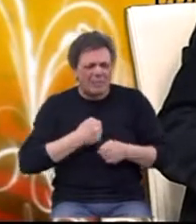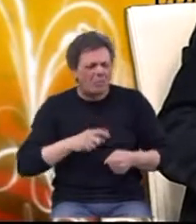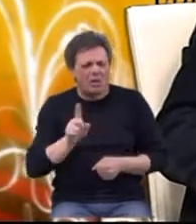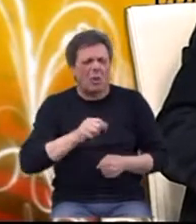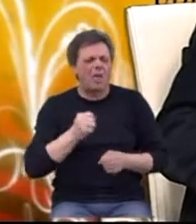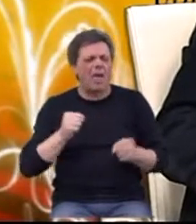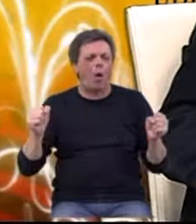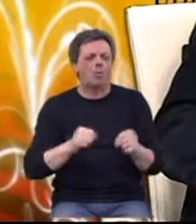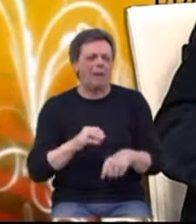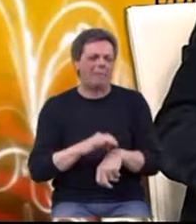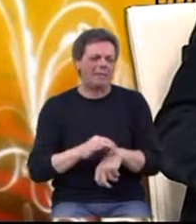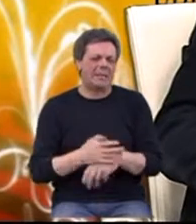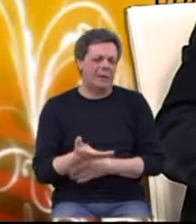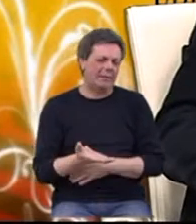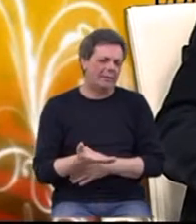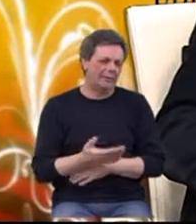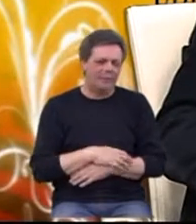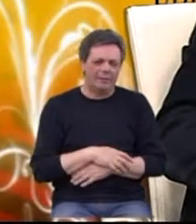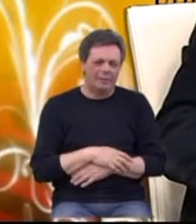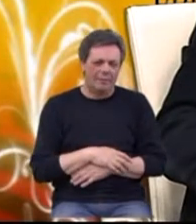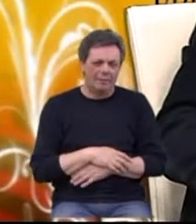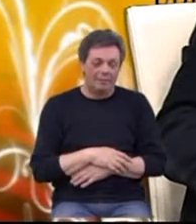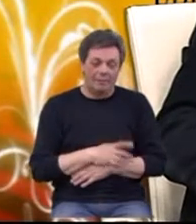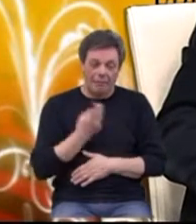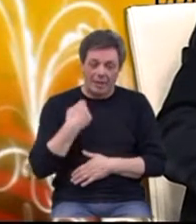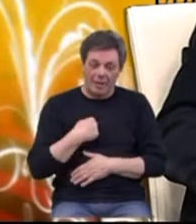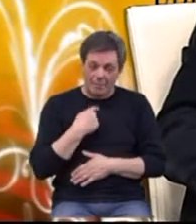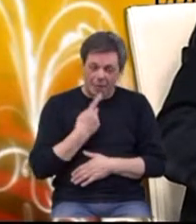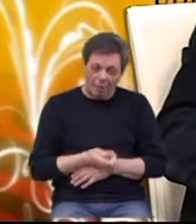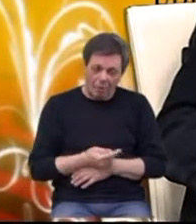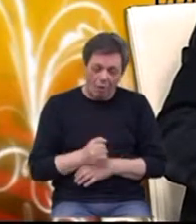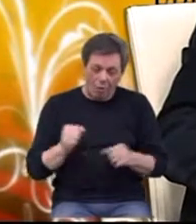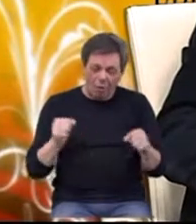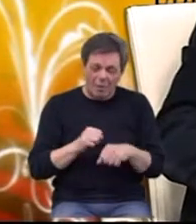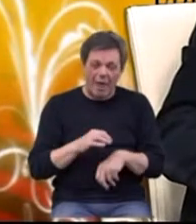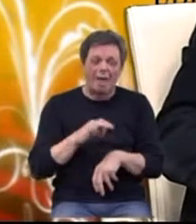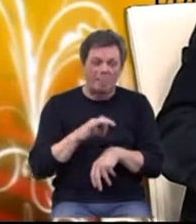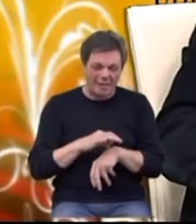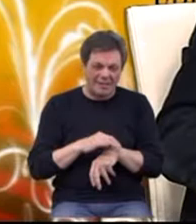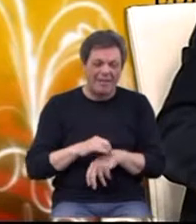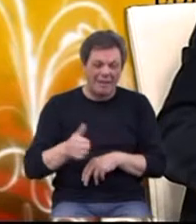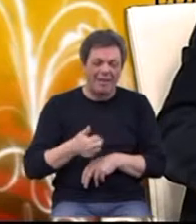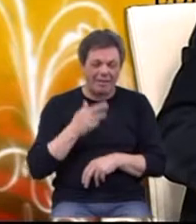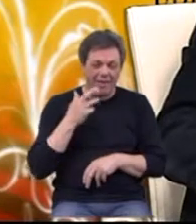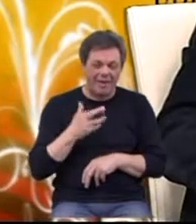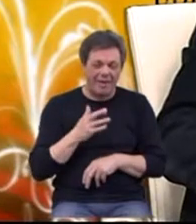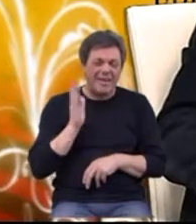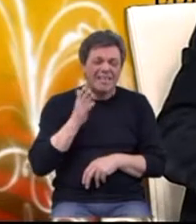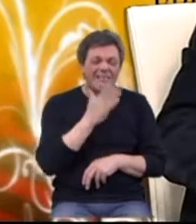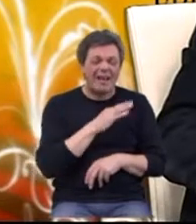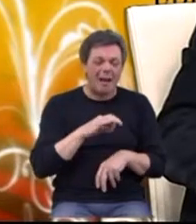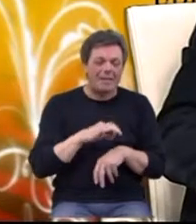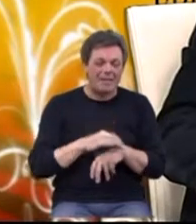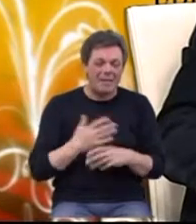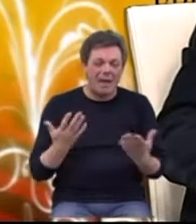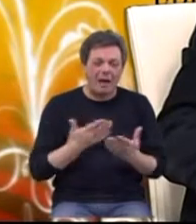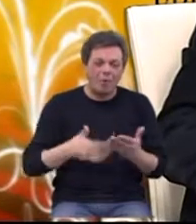ozbiljna medicina. Da, nažalost. Međutim, ja bih rekao, znate, ozbiljna medicina je svaka medicina